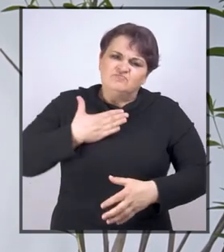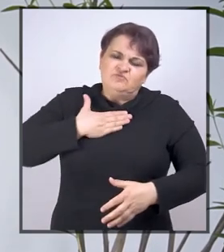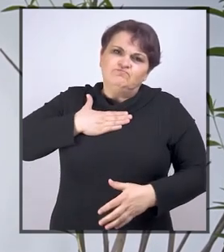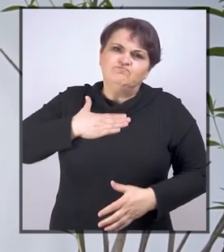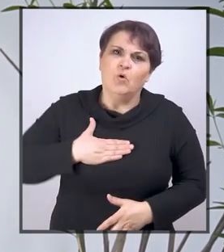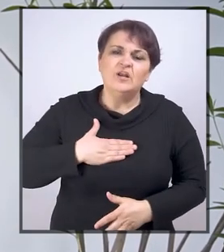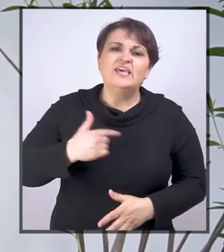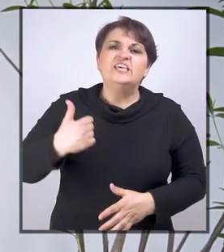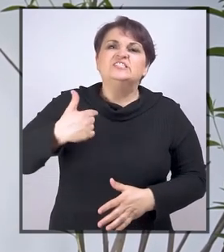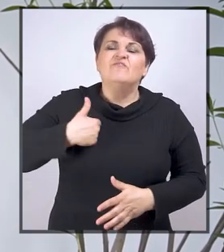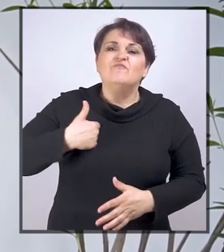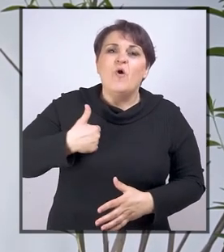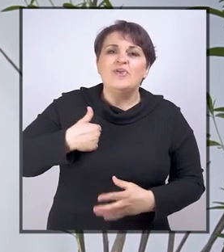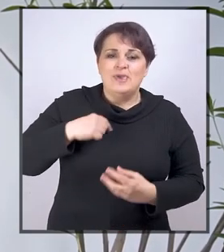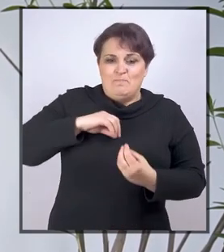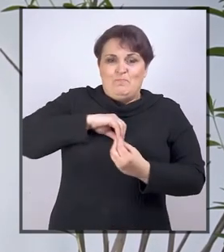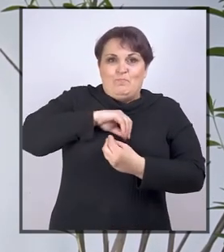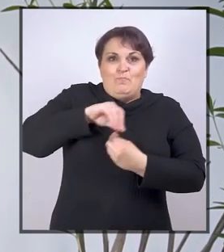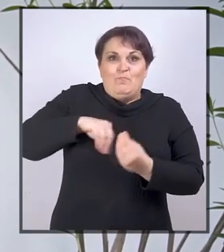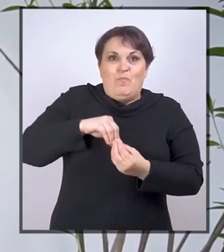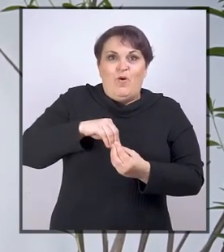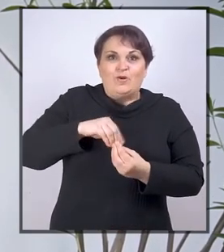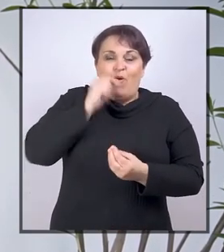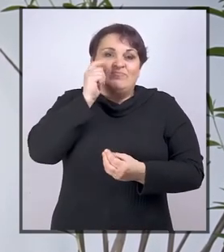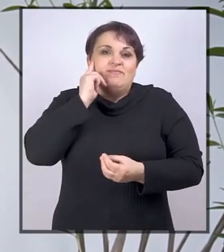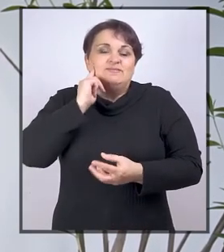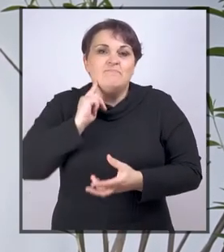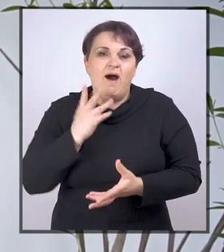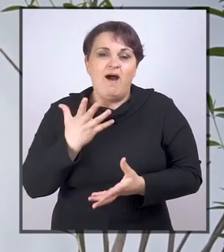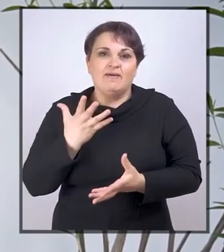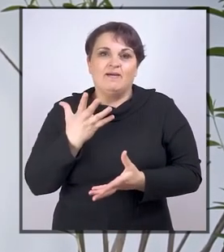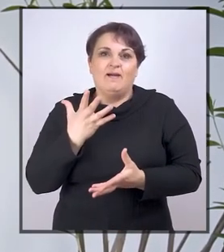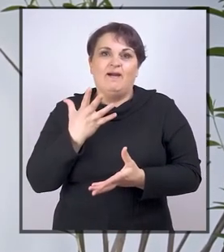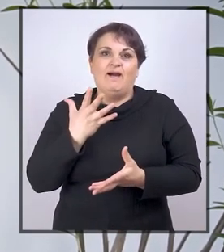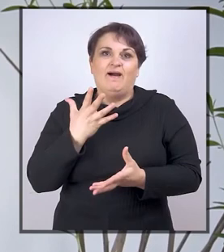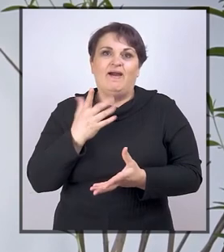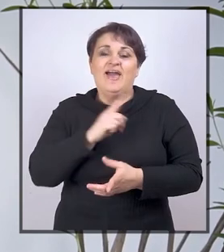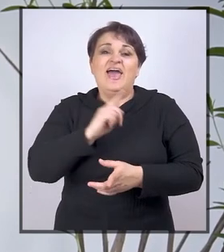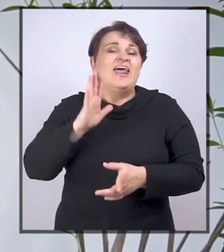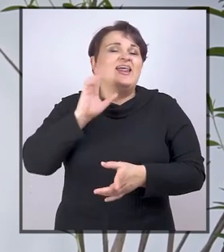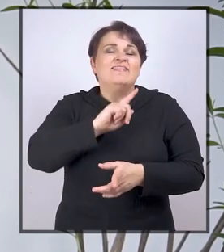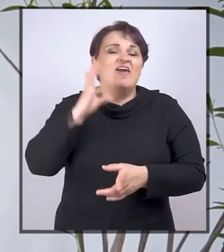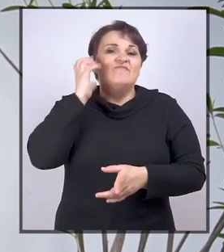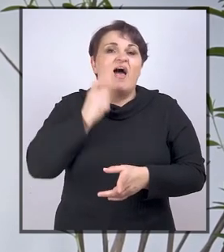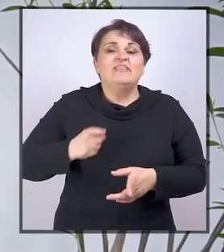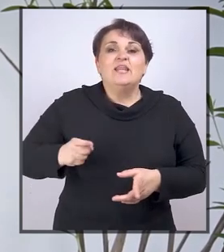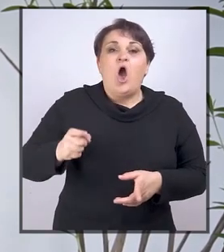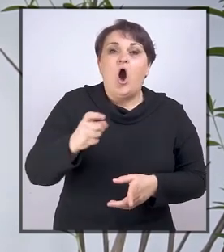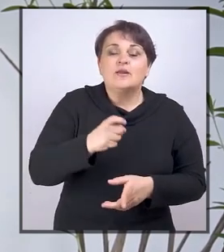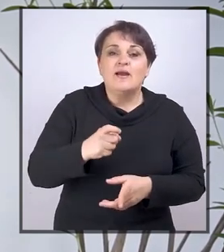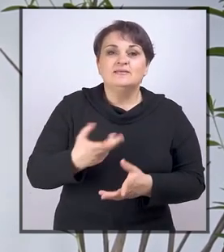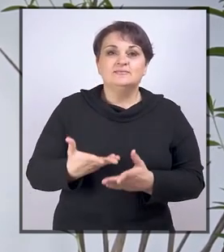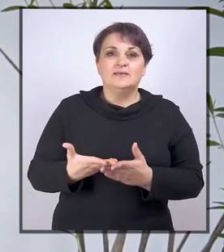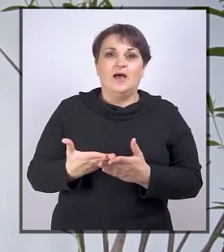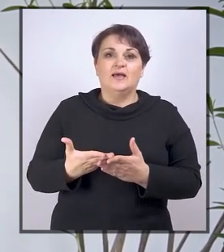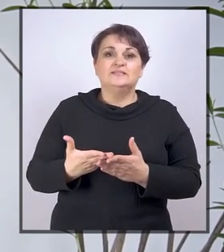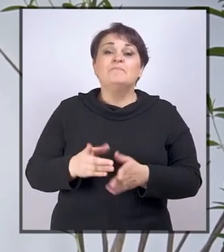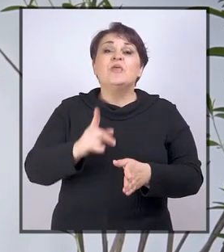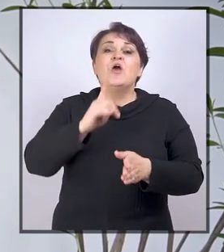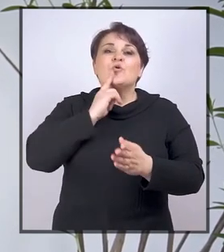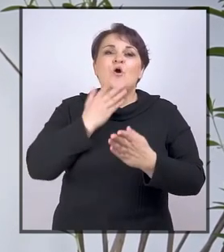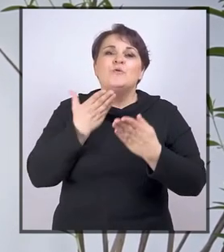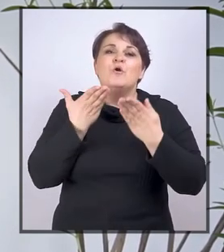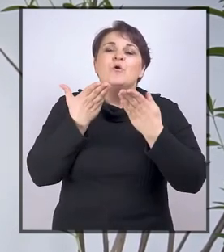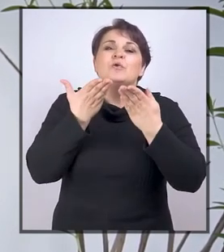požrtvovanosti svojih porodica, roditelja, nevladinih organizacija